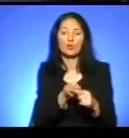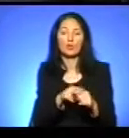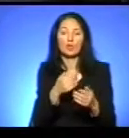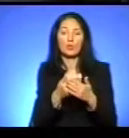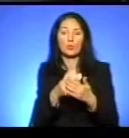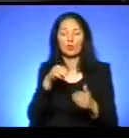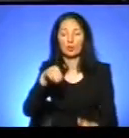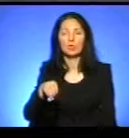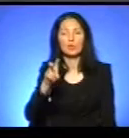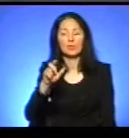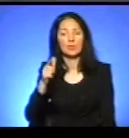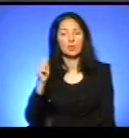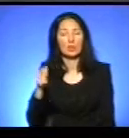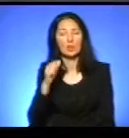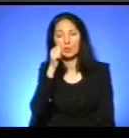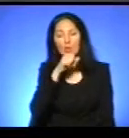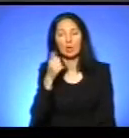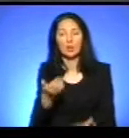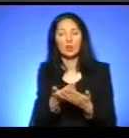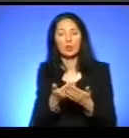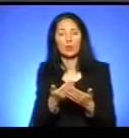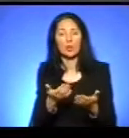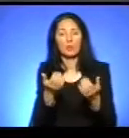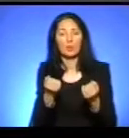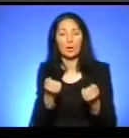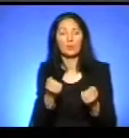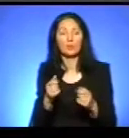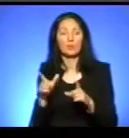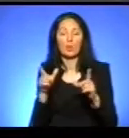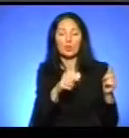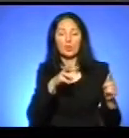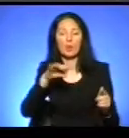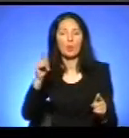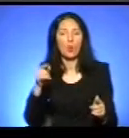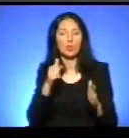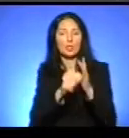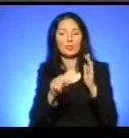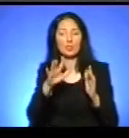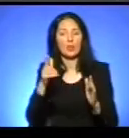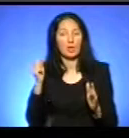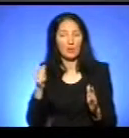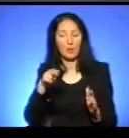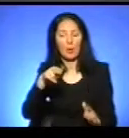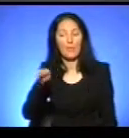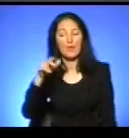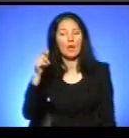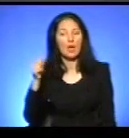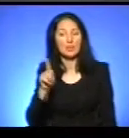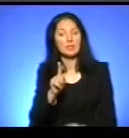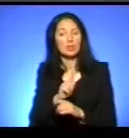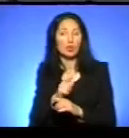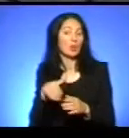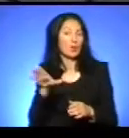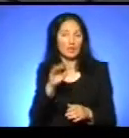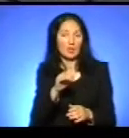1200 на рік. Якщо ми беремо навіть Миколи поїздку, 65 гривень з-під гайців, це поїздка до Тернополя і все. І